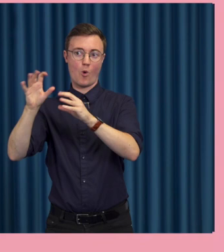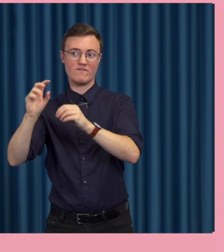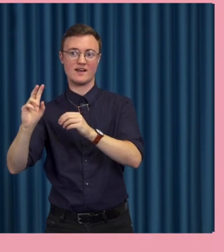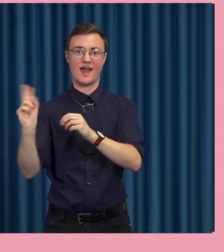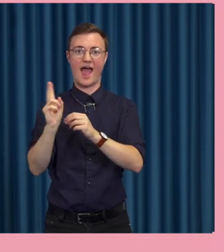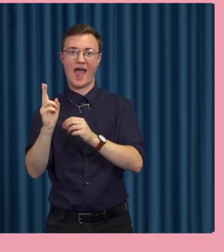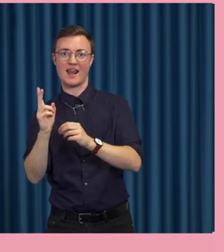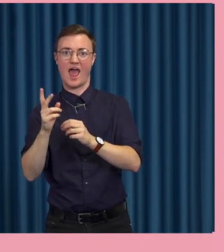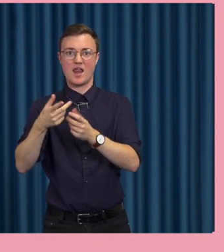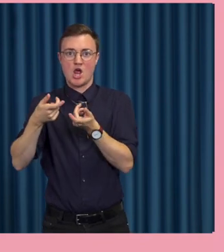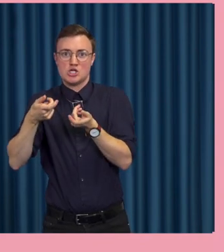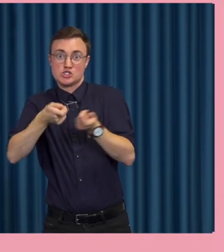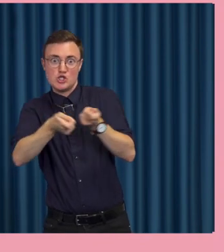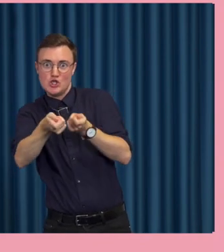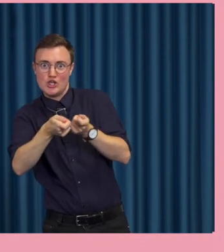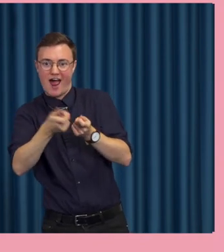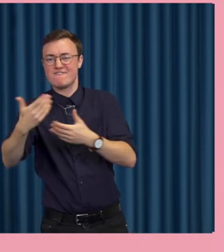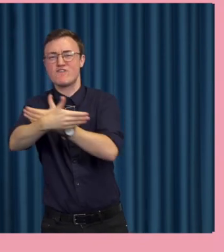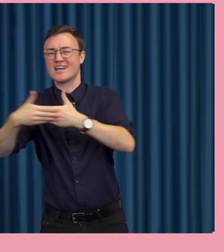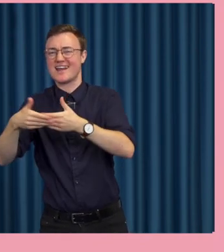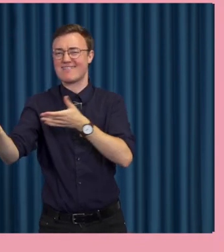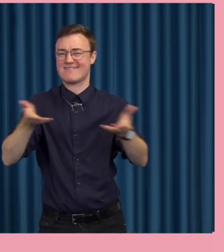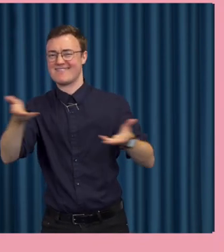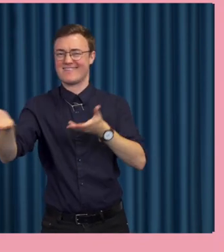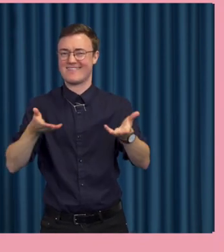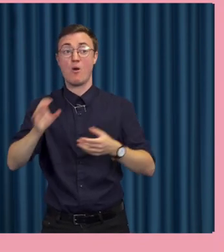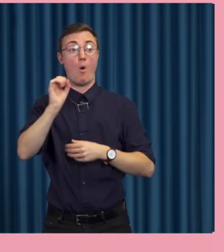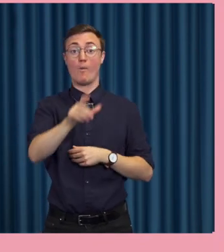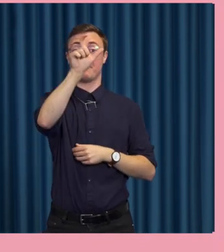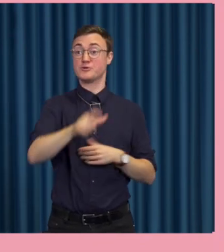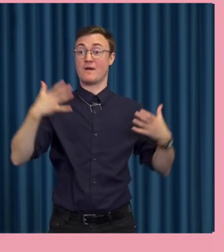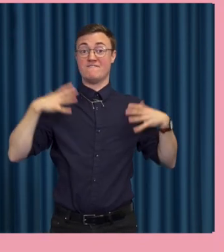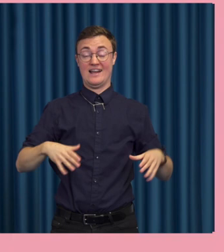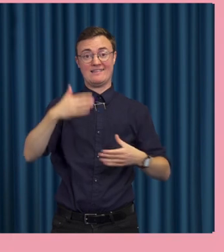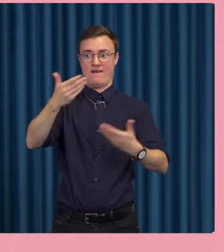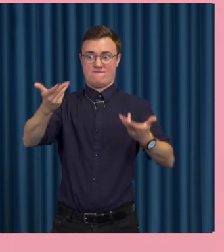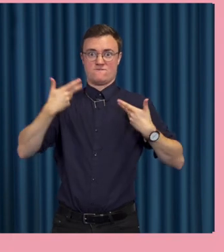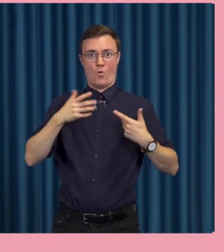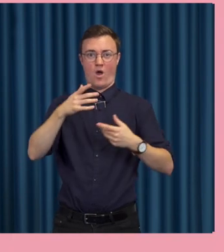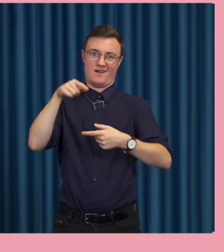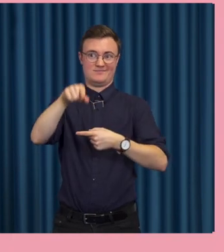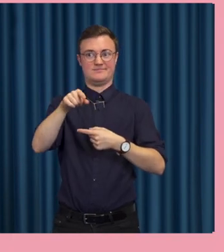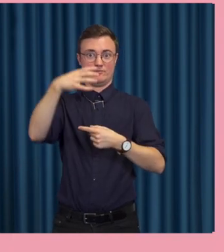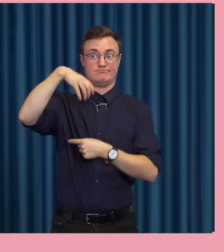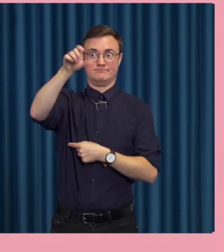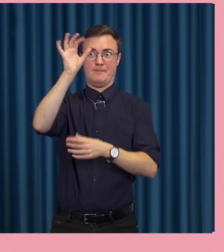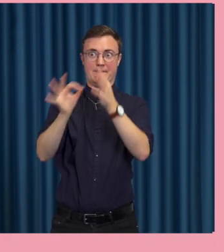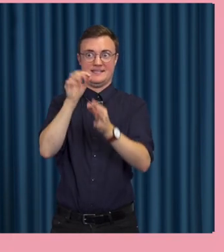mot att manipulera, om det nu inte ligger i individens intresse att få budskapet vältajmat precis på rätt sätt.